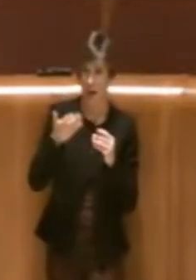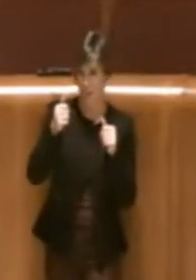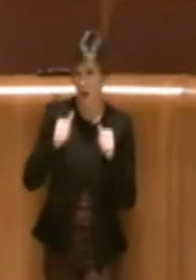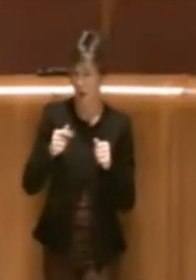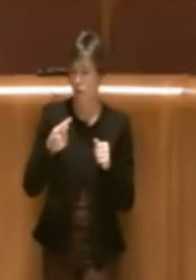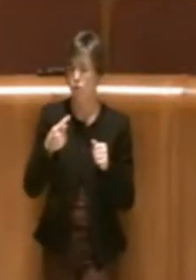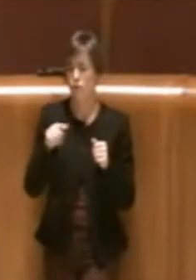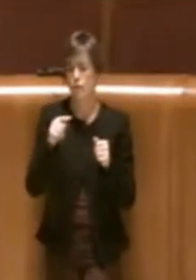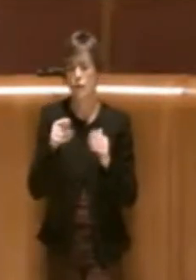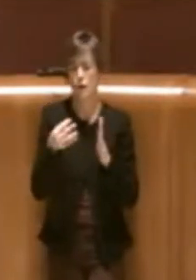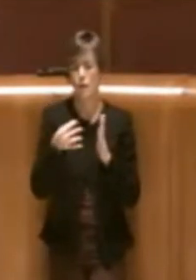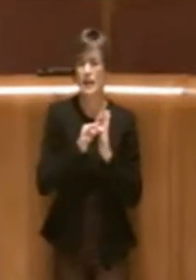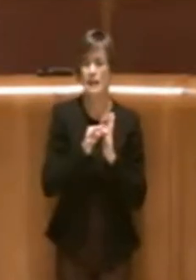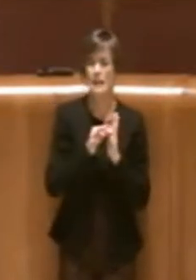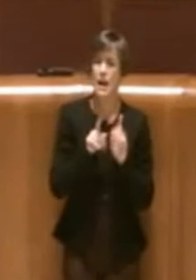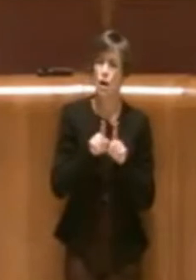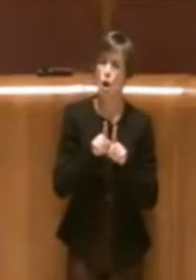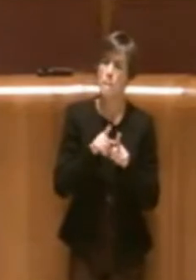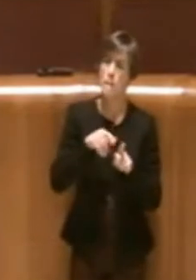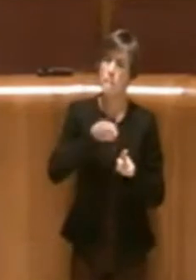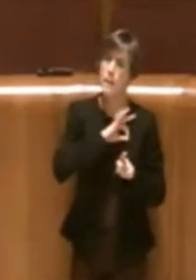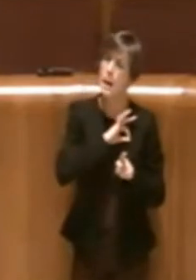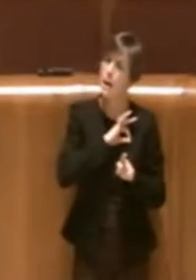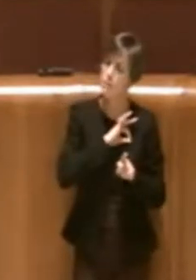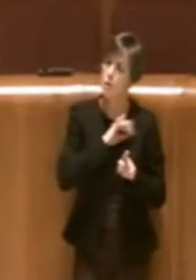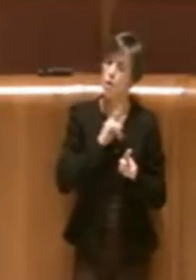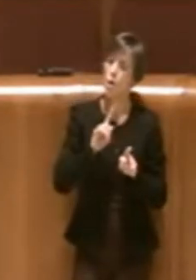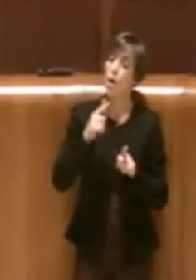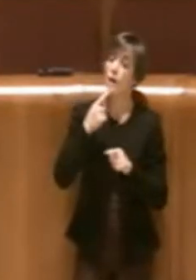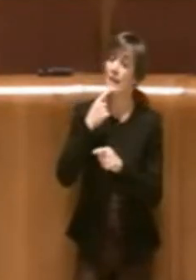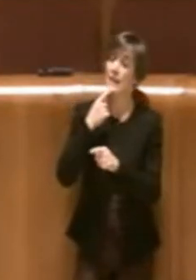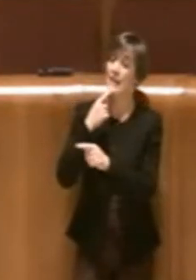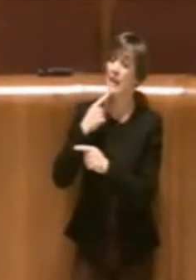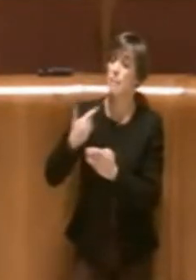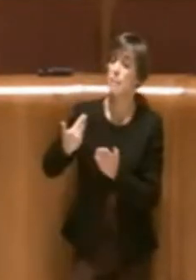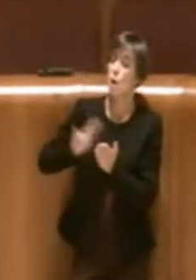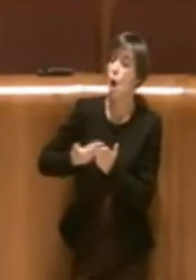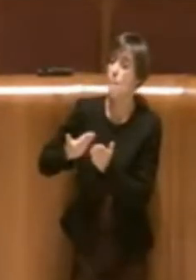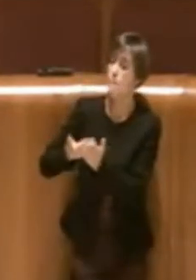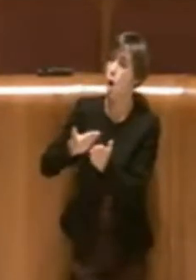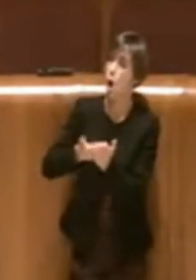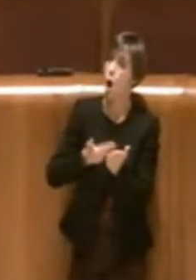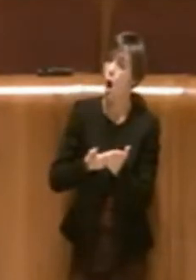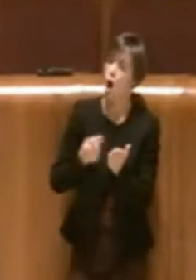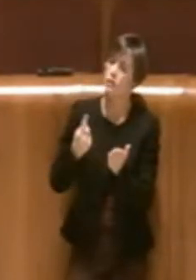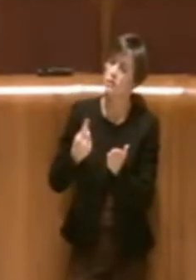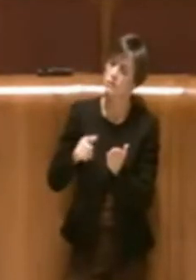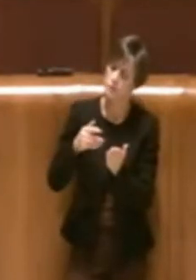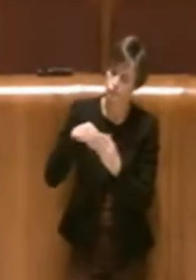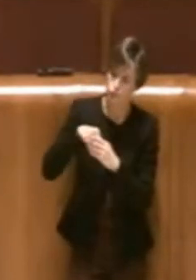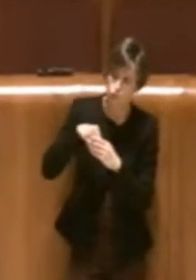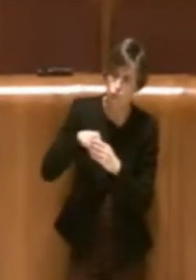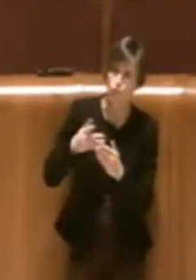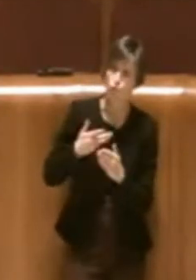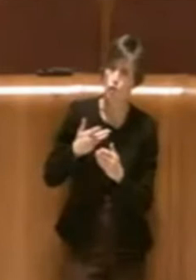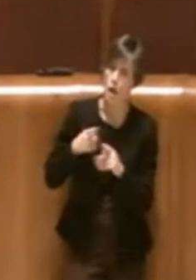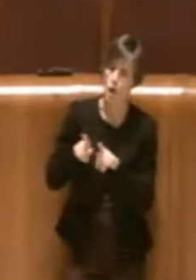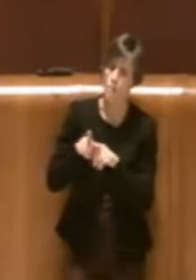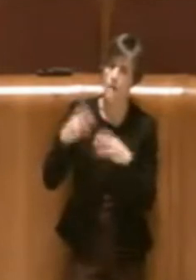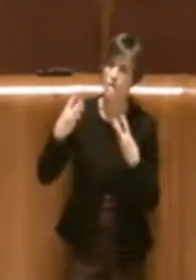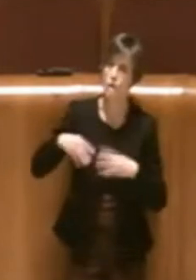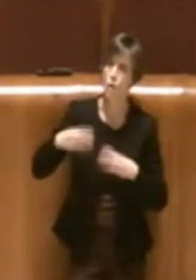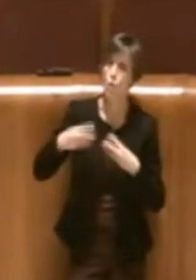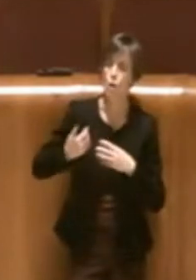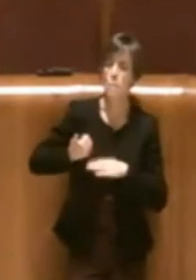criterio di premialità quelle proposte che vedranno indicare come funzione prioritaria proprio